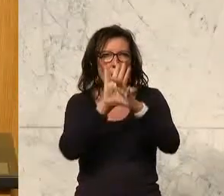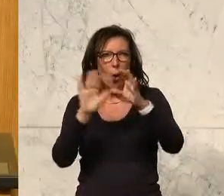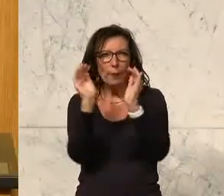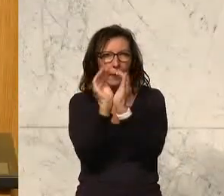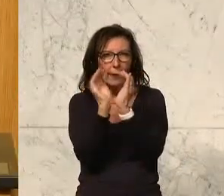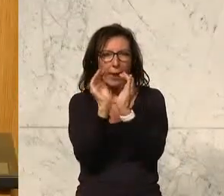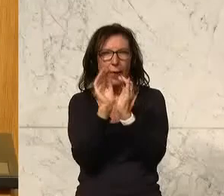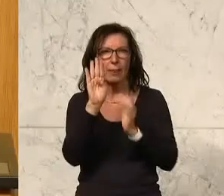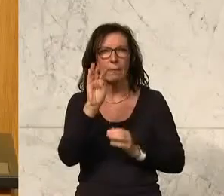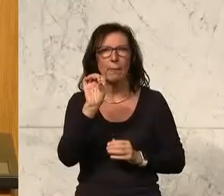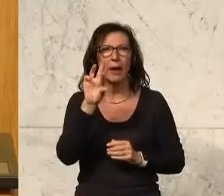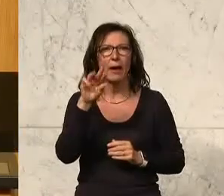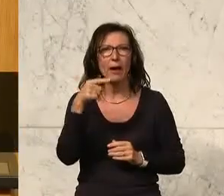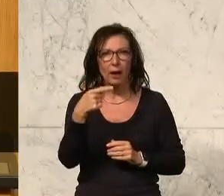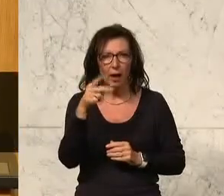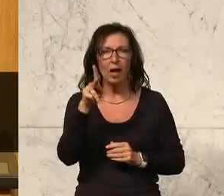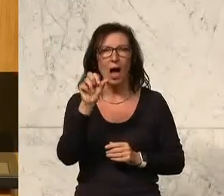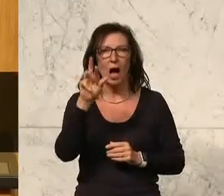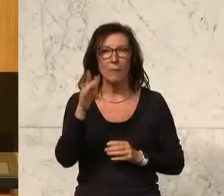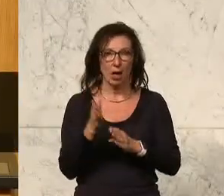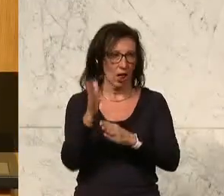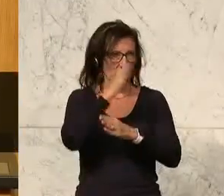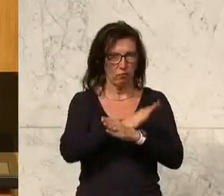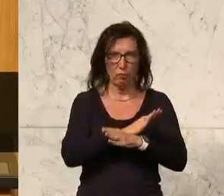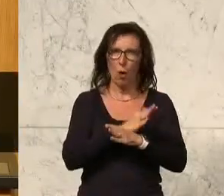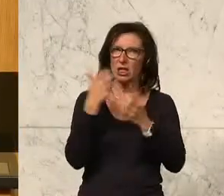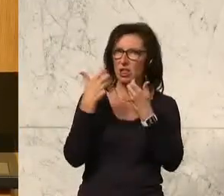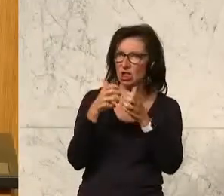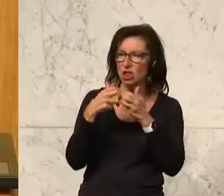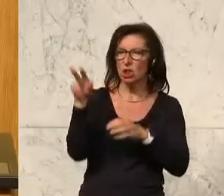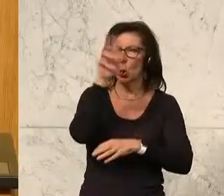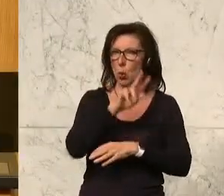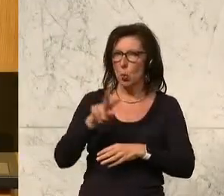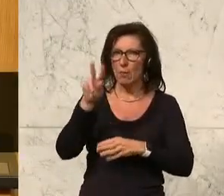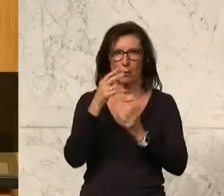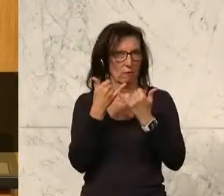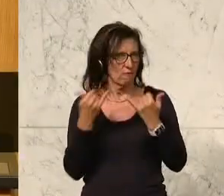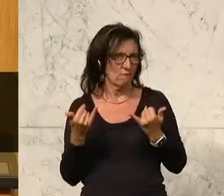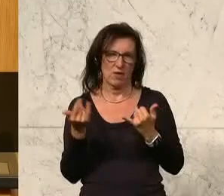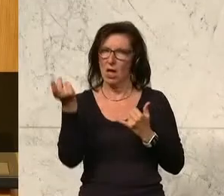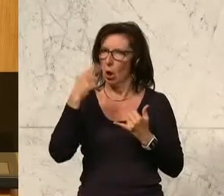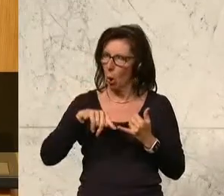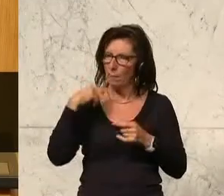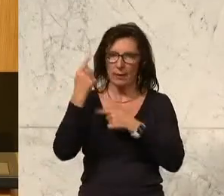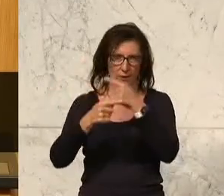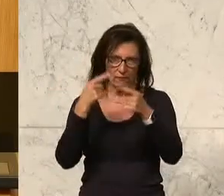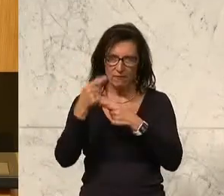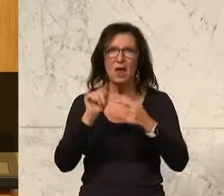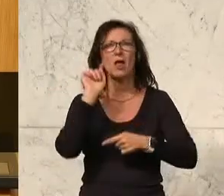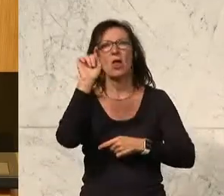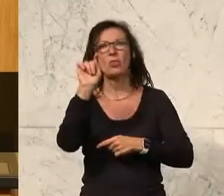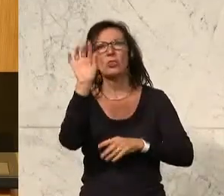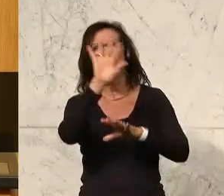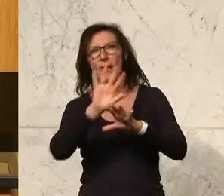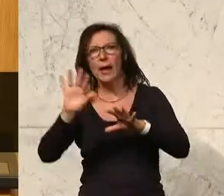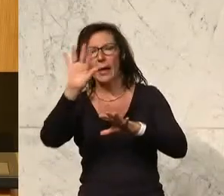Mein Vorredner hat einen historischen Überblick gegeben, wie sich diese Geschichte entwickelt hat. In Bergkarabach